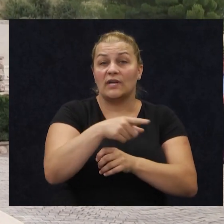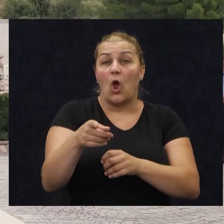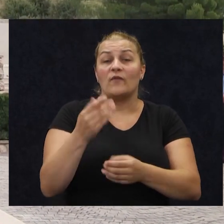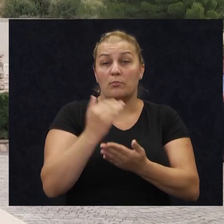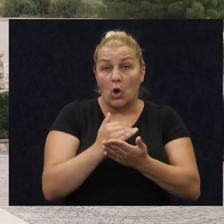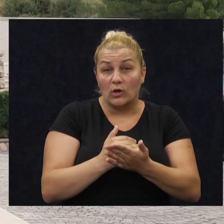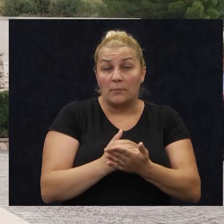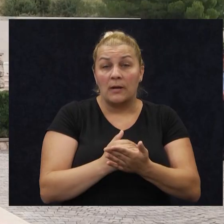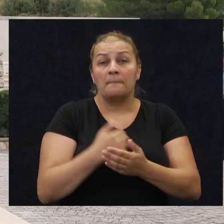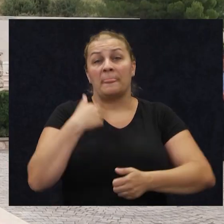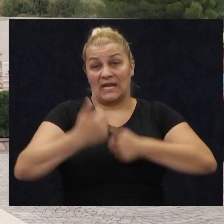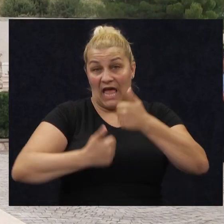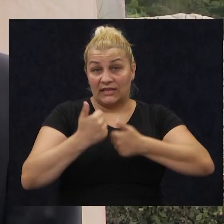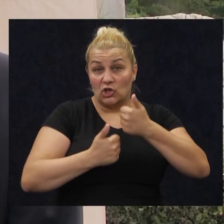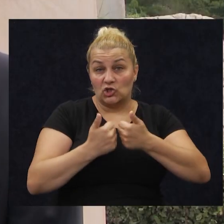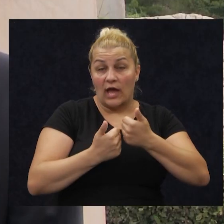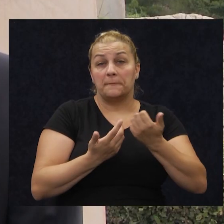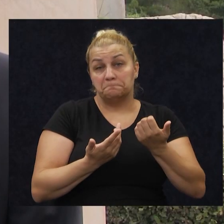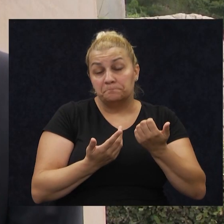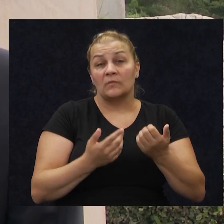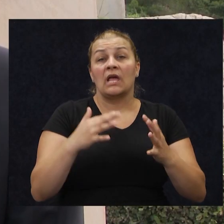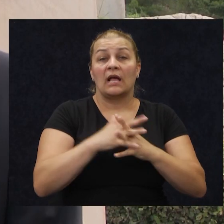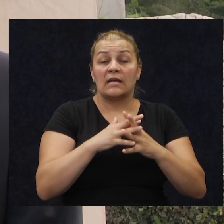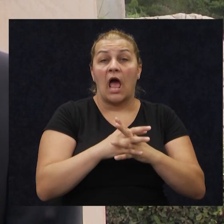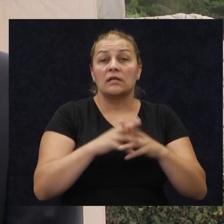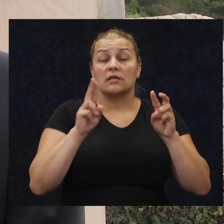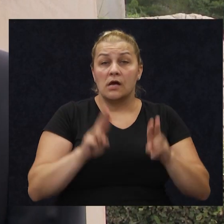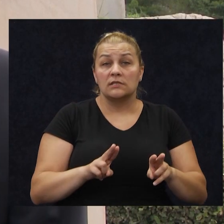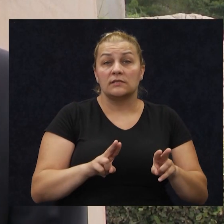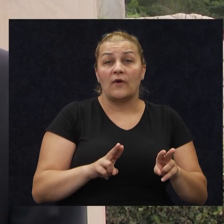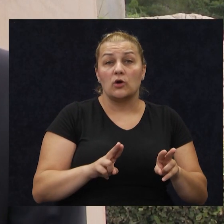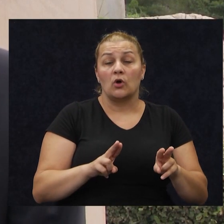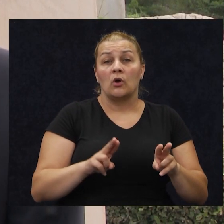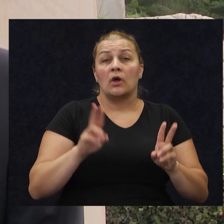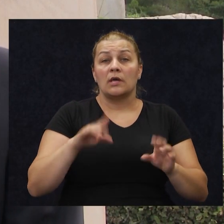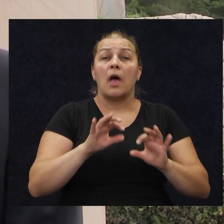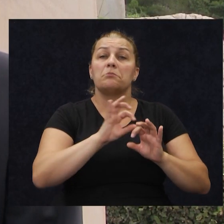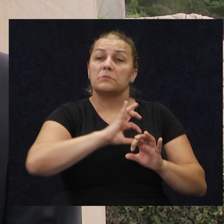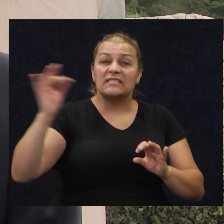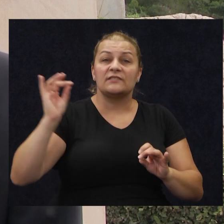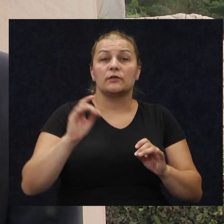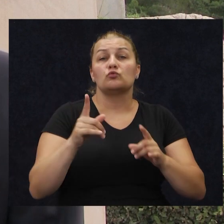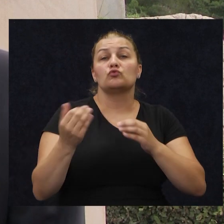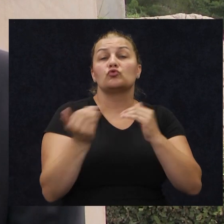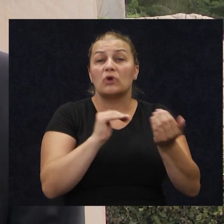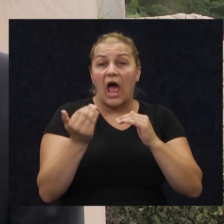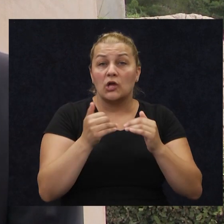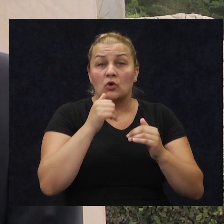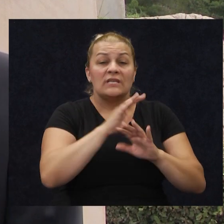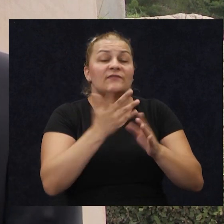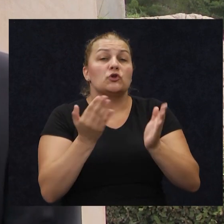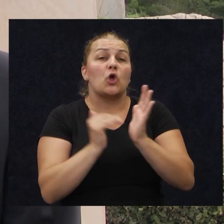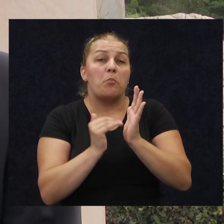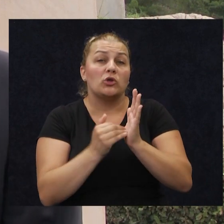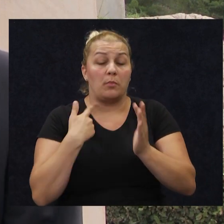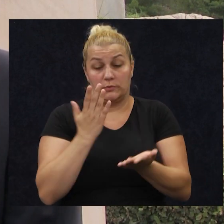natječaj. Tako da grad zaista ima izuzetnu suradnju i za sve što je potrebno